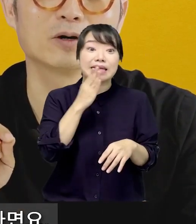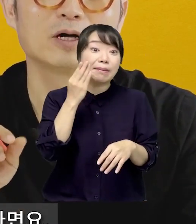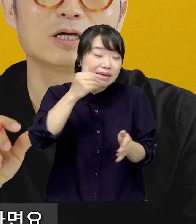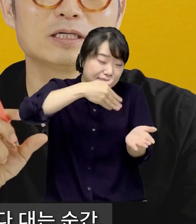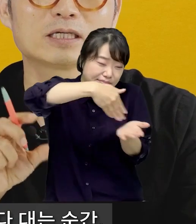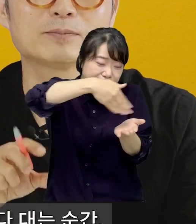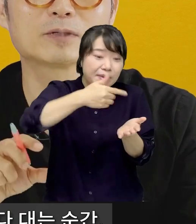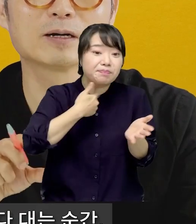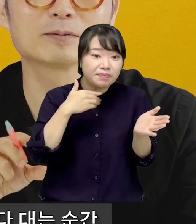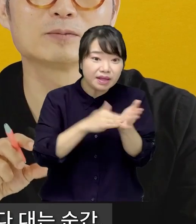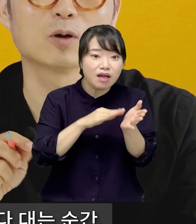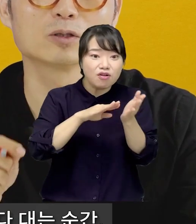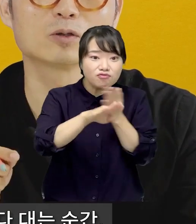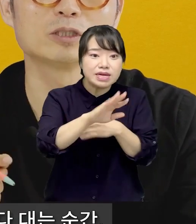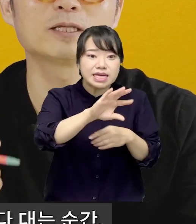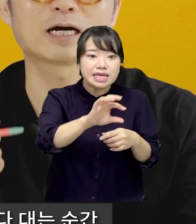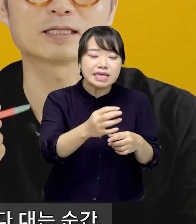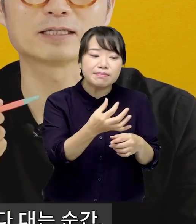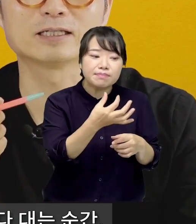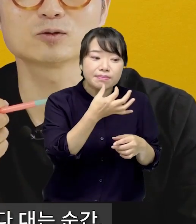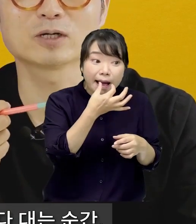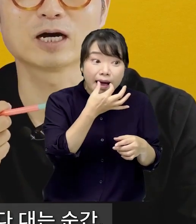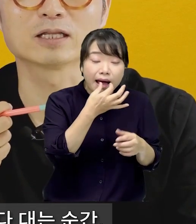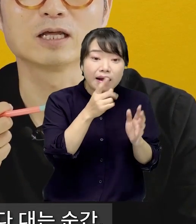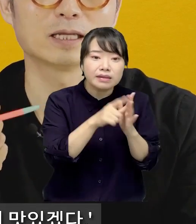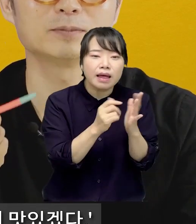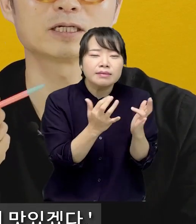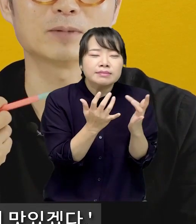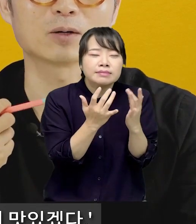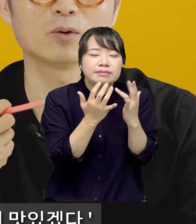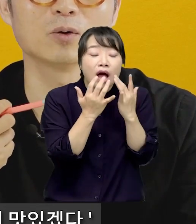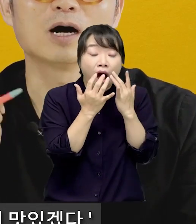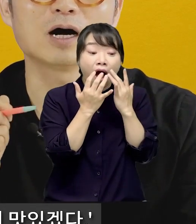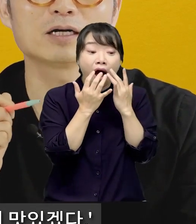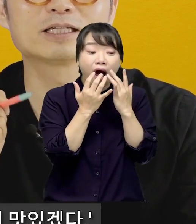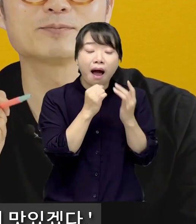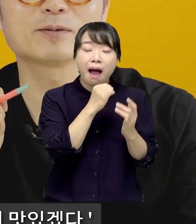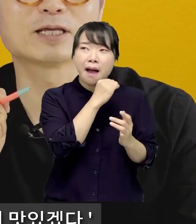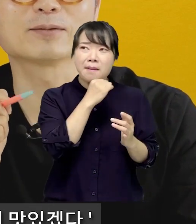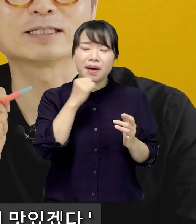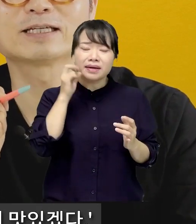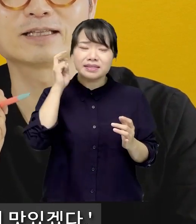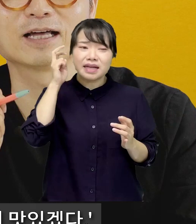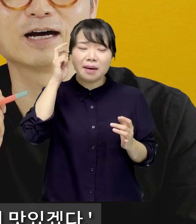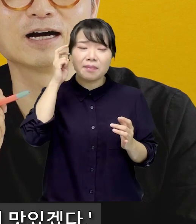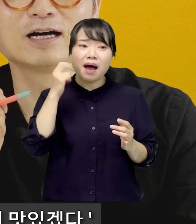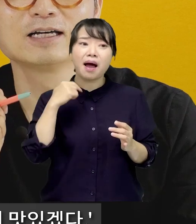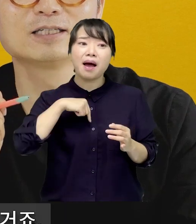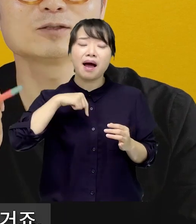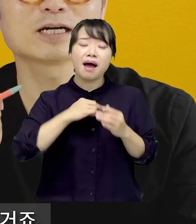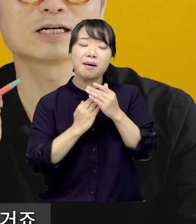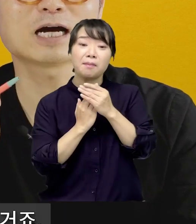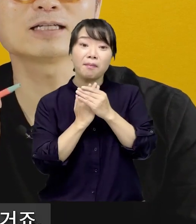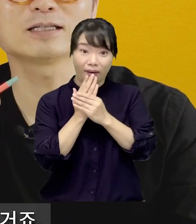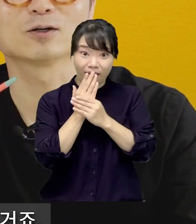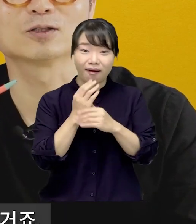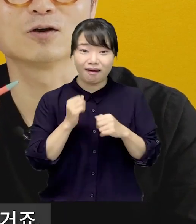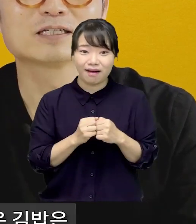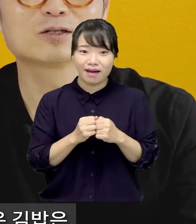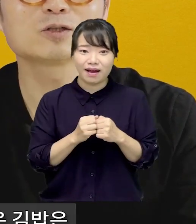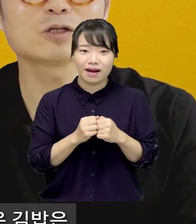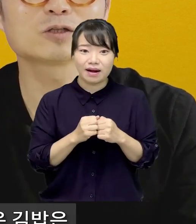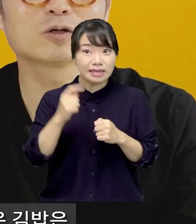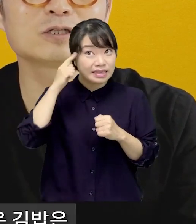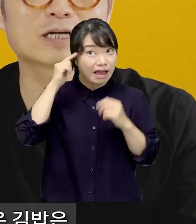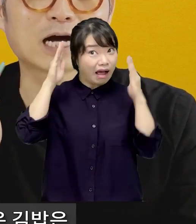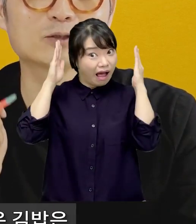나면요. 이 김과흙을 먹으려고 입에다 갖다 대는 순간 냄새를 맡고 아 이 김밥 되게 맛있겠다. 이런 생각을 하게 되는 거죠.